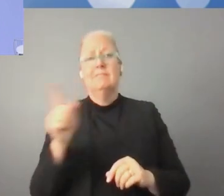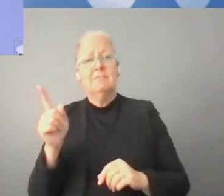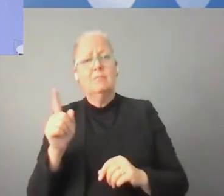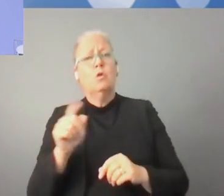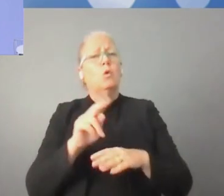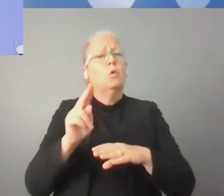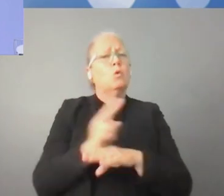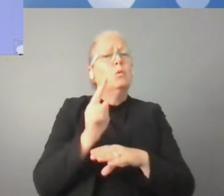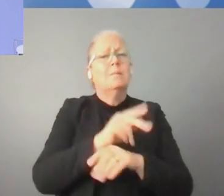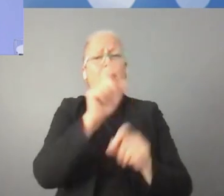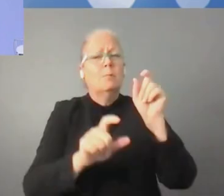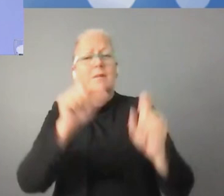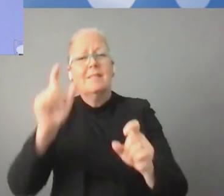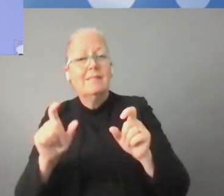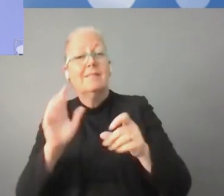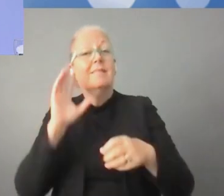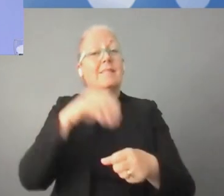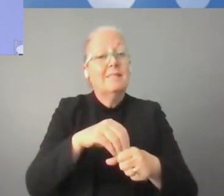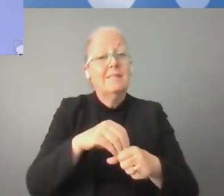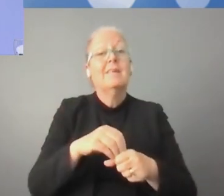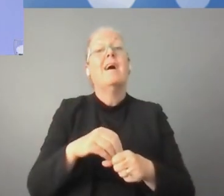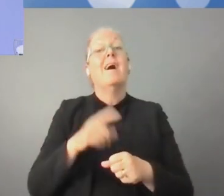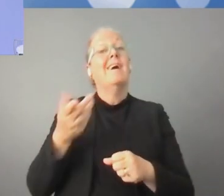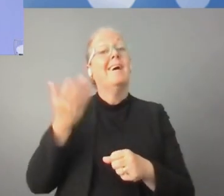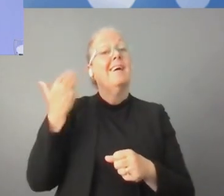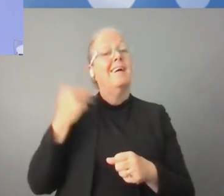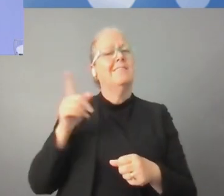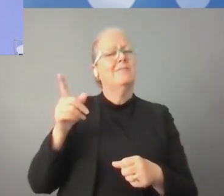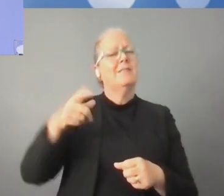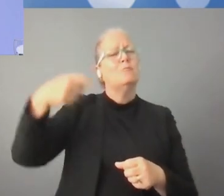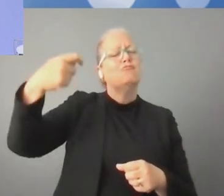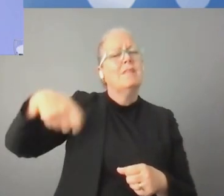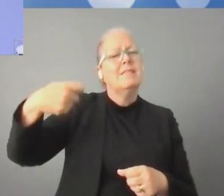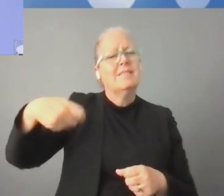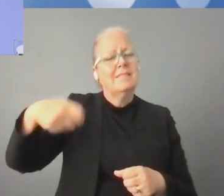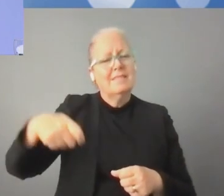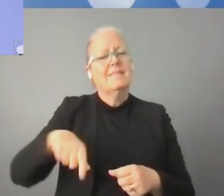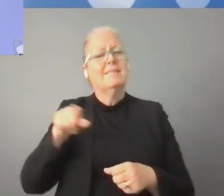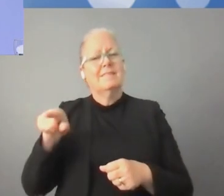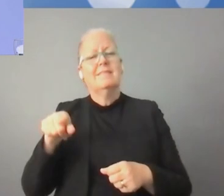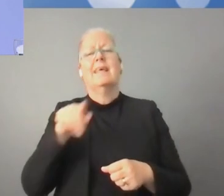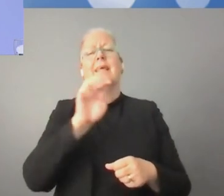كافية إلى وصول آمن إلى